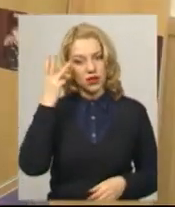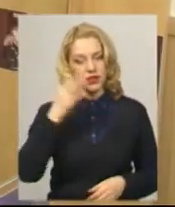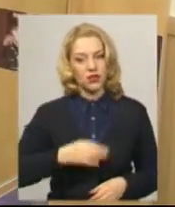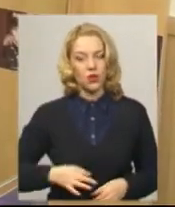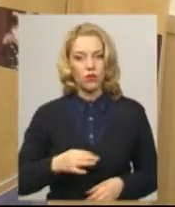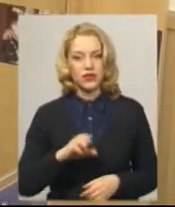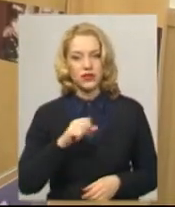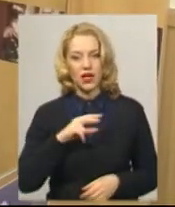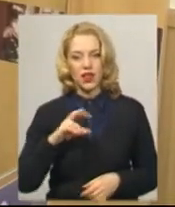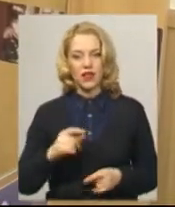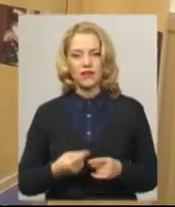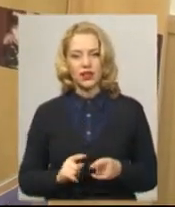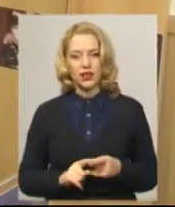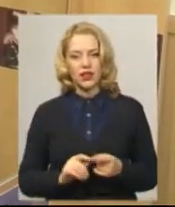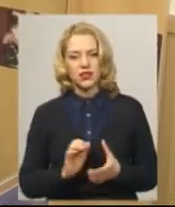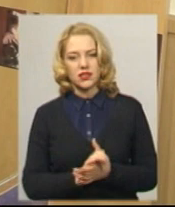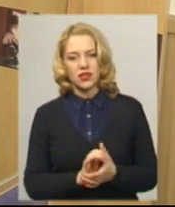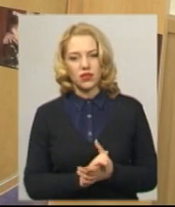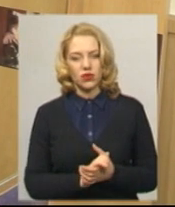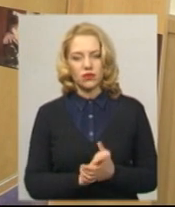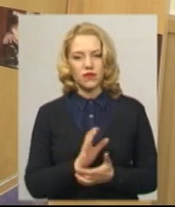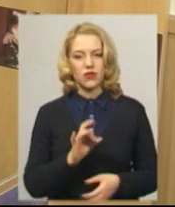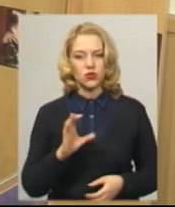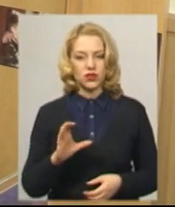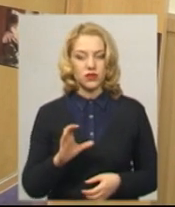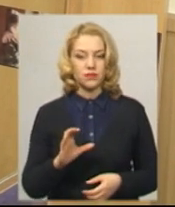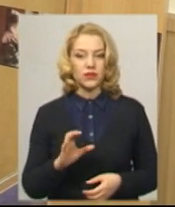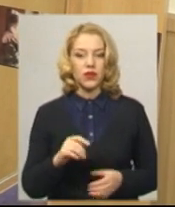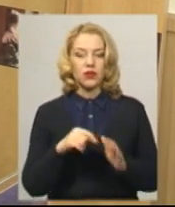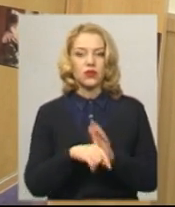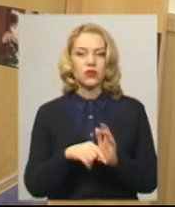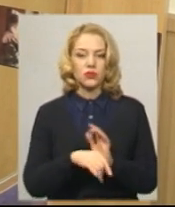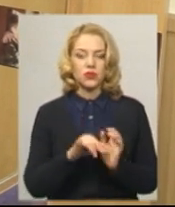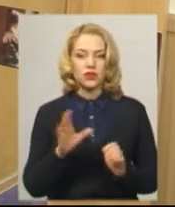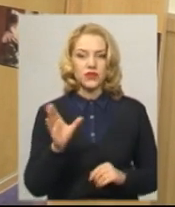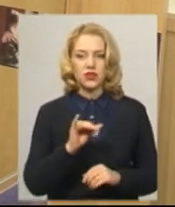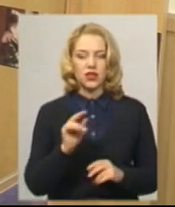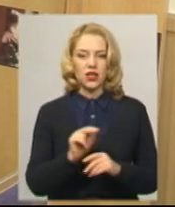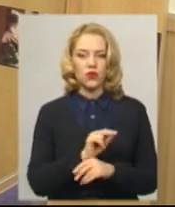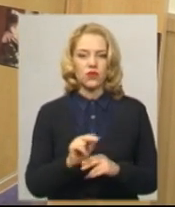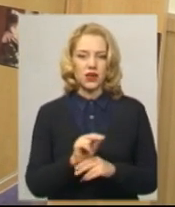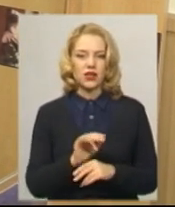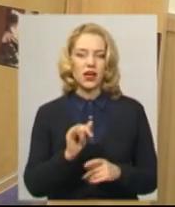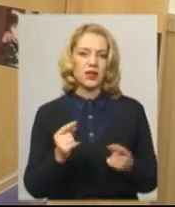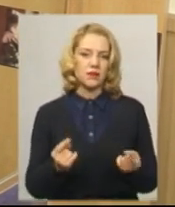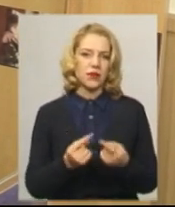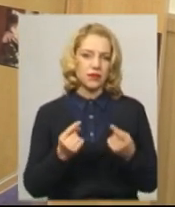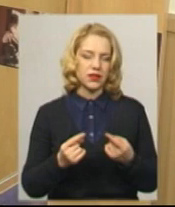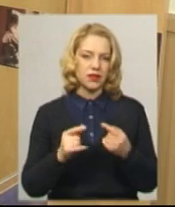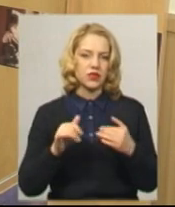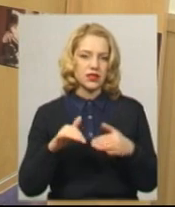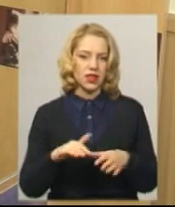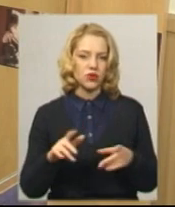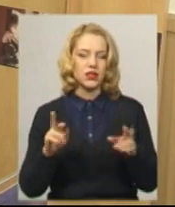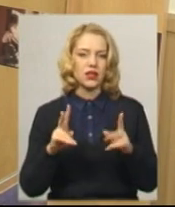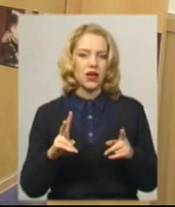області. Але він – знайомий вірус. Тобто всі і лікування, і превентивні заходи такі